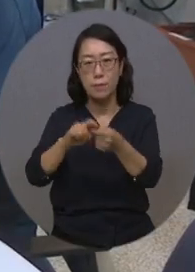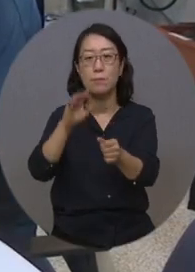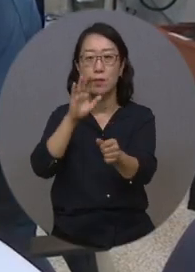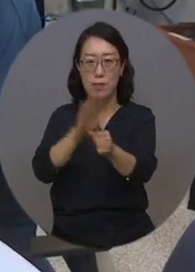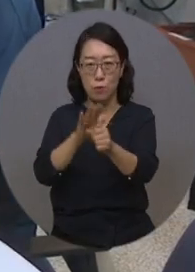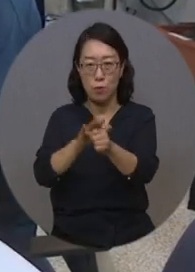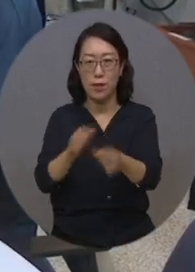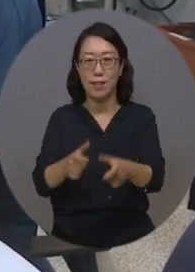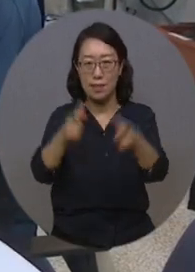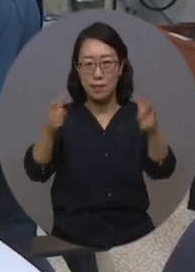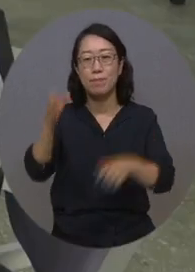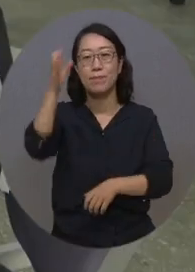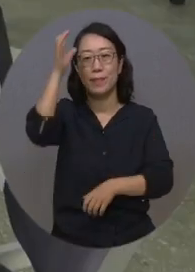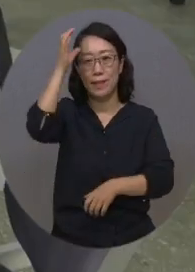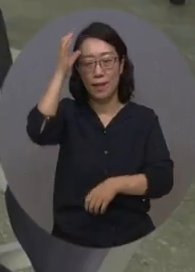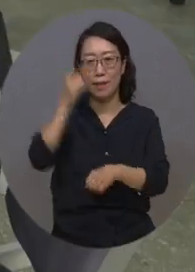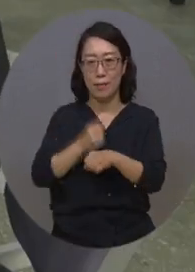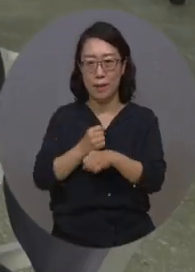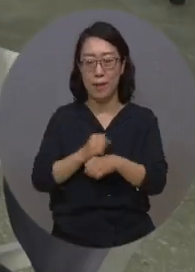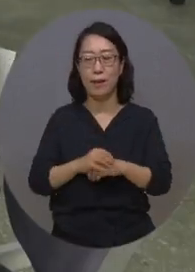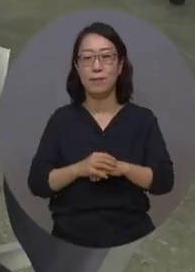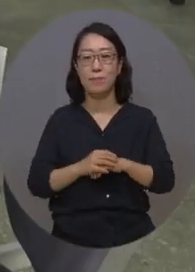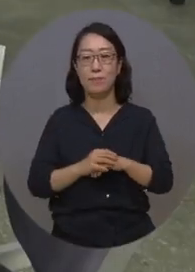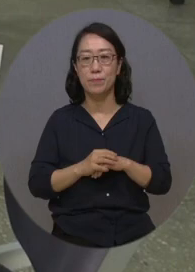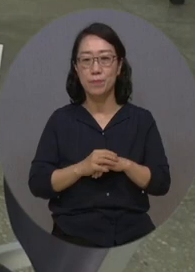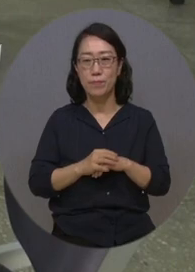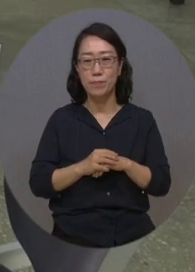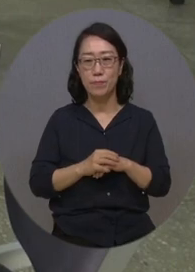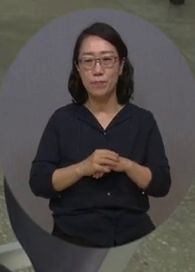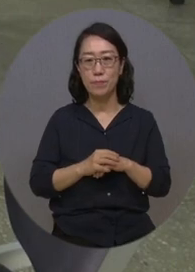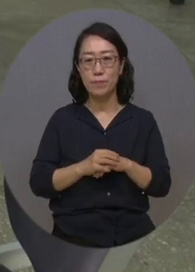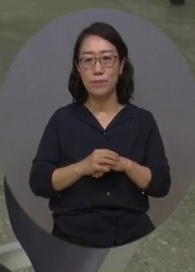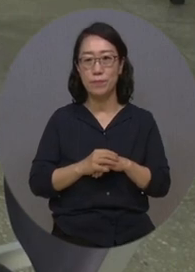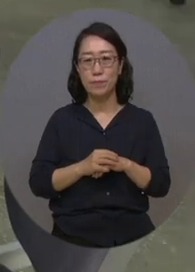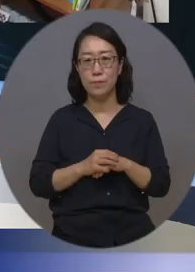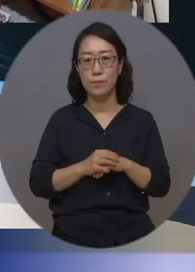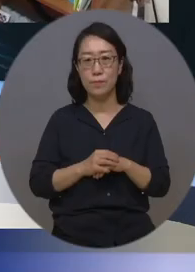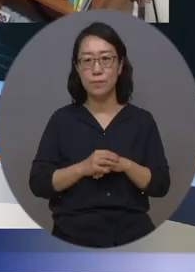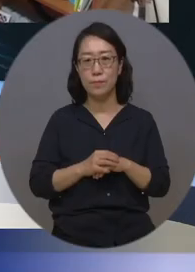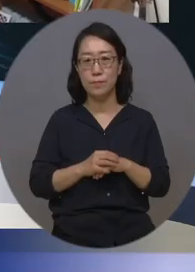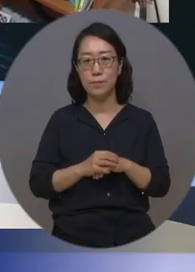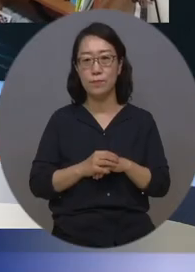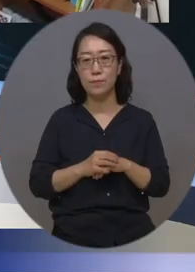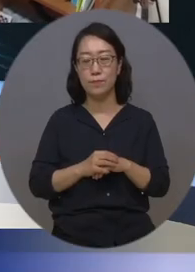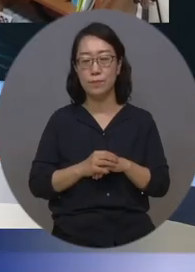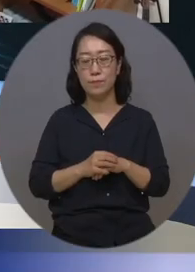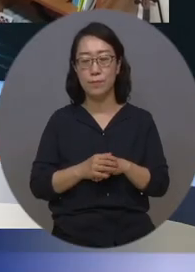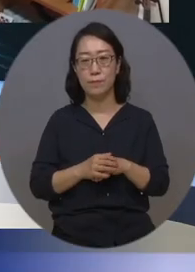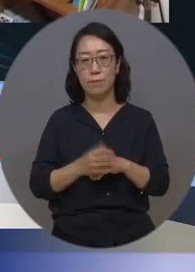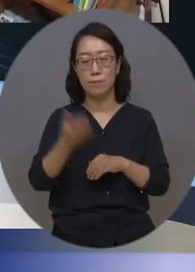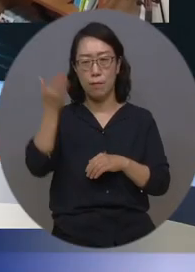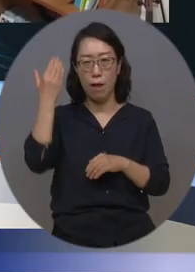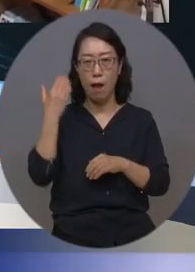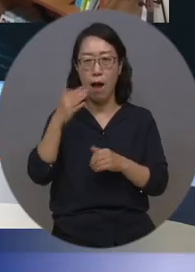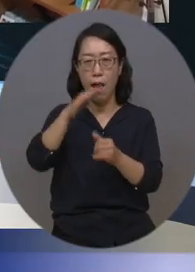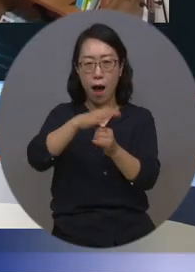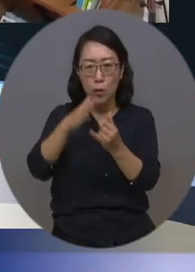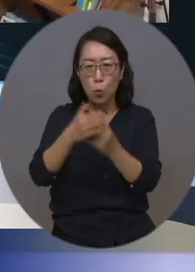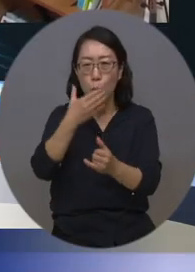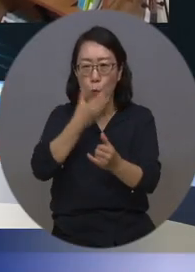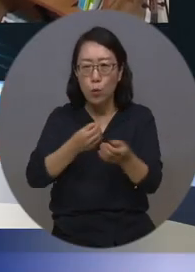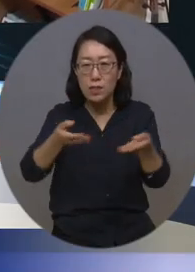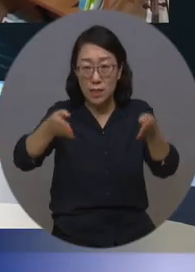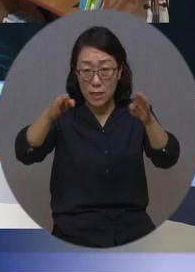늘어나길 기대해봅니다. 복지TV 뉴스 이은희입니다. 그동안 아동복지시설에 있던